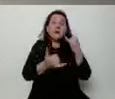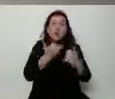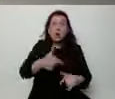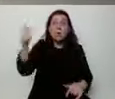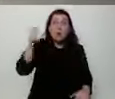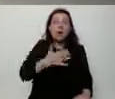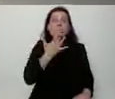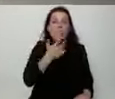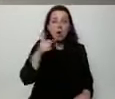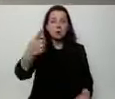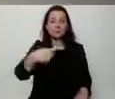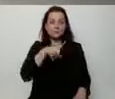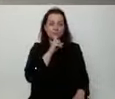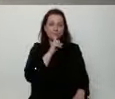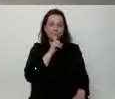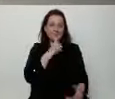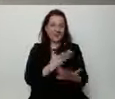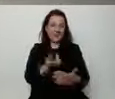głos. I NATO nie ma zgody.